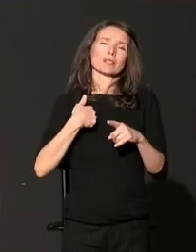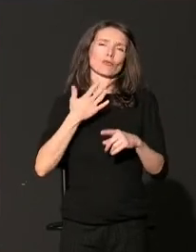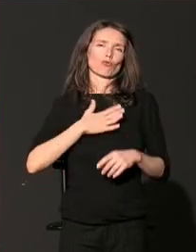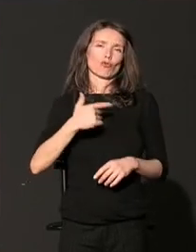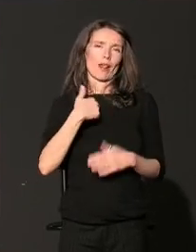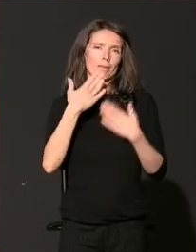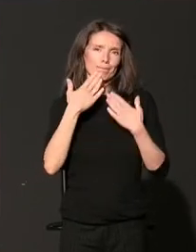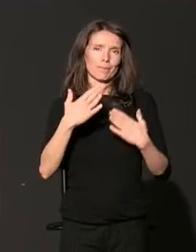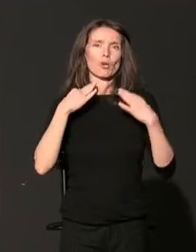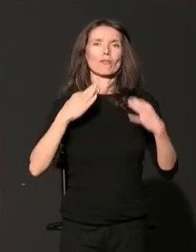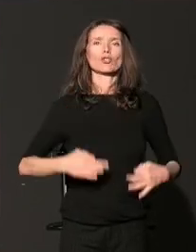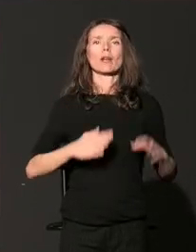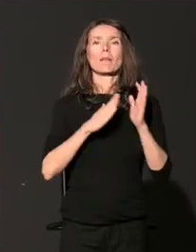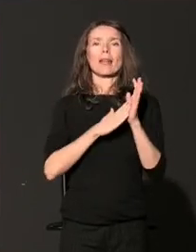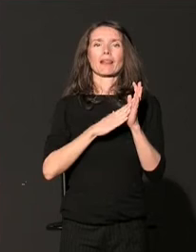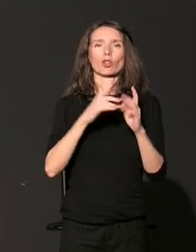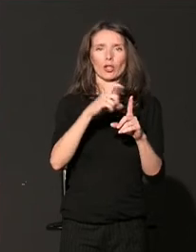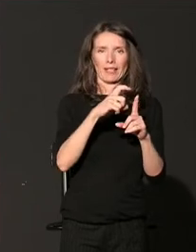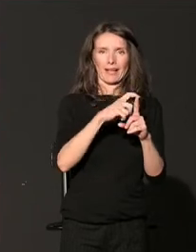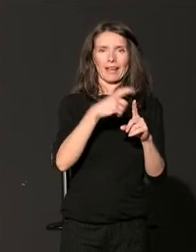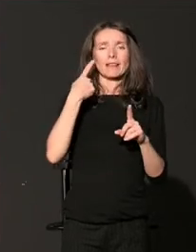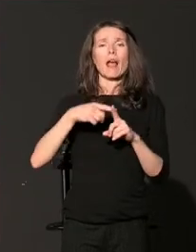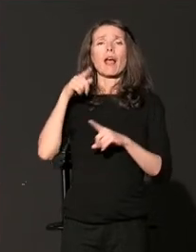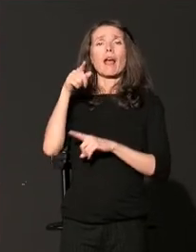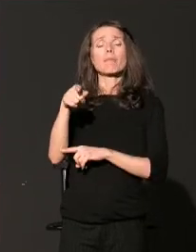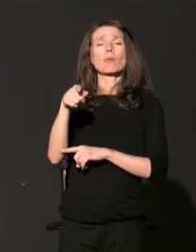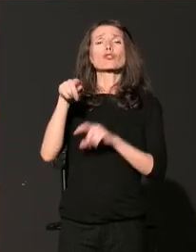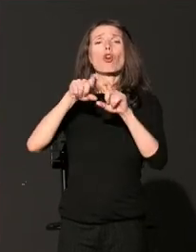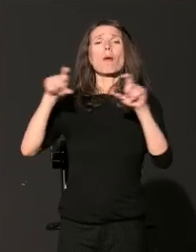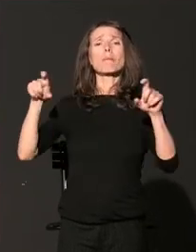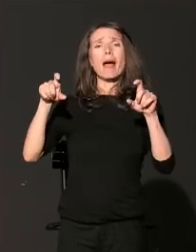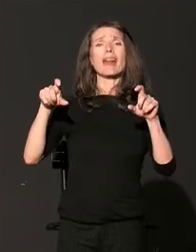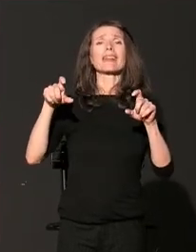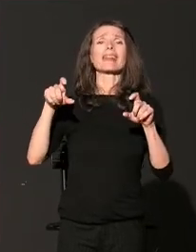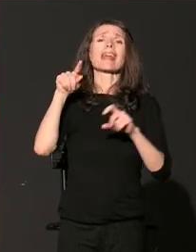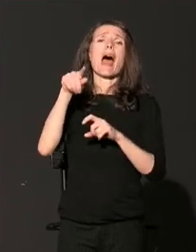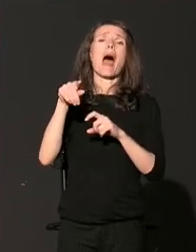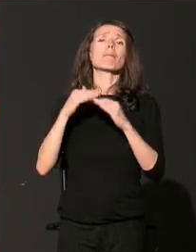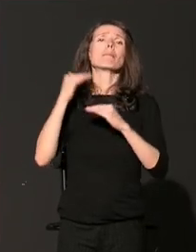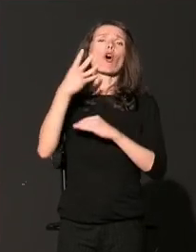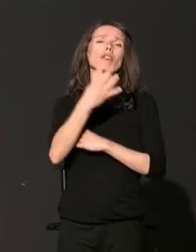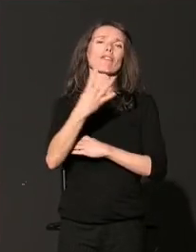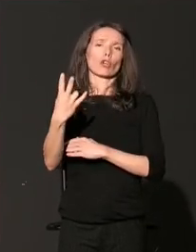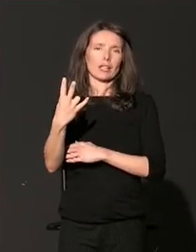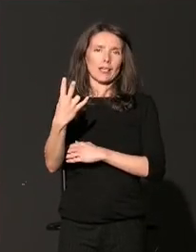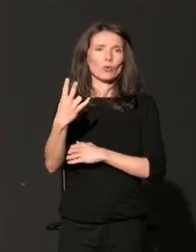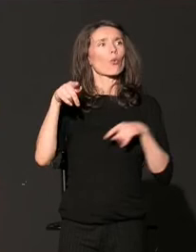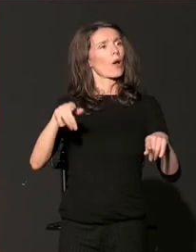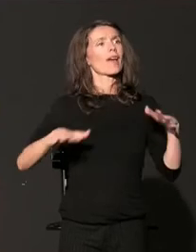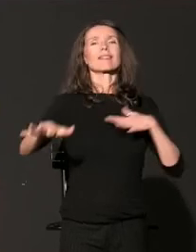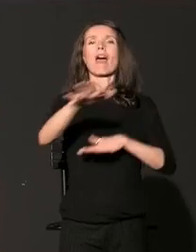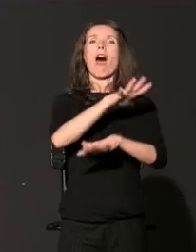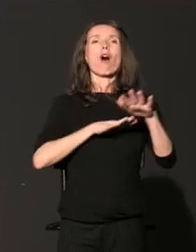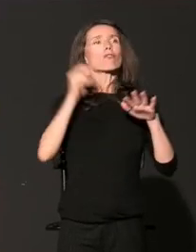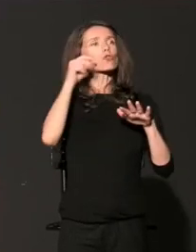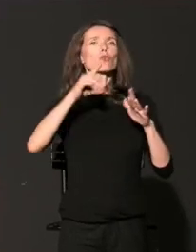prosoru Milenko Dereta kao i kompaniji Beyond 42 koji će nam omogućiti da ovo pravo virtualno iskustvo